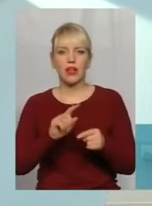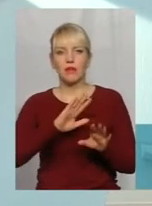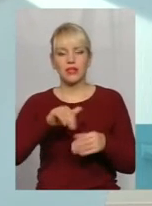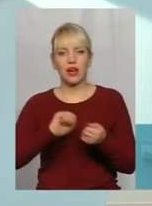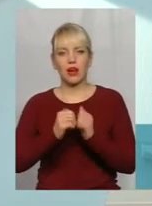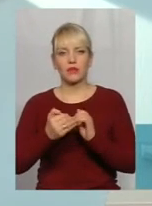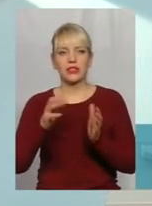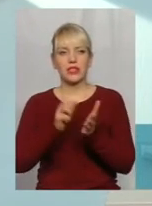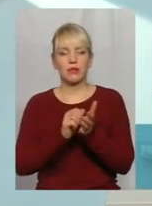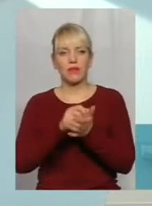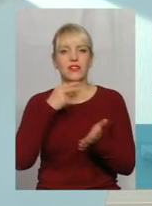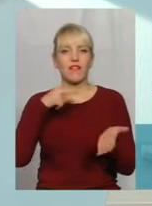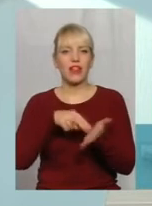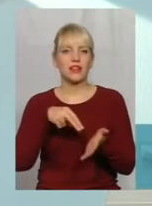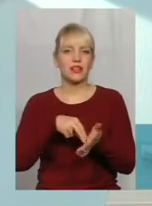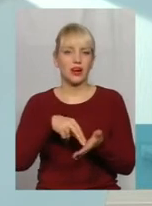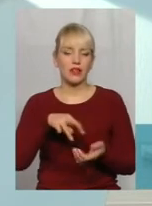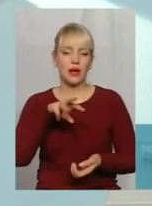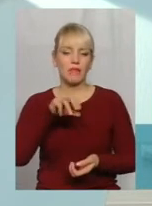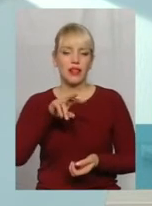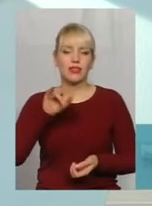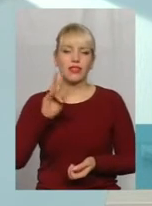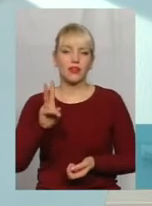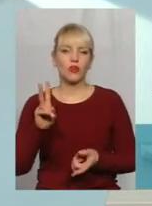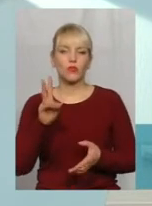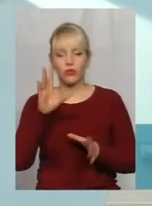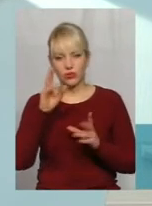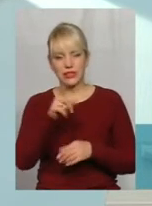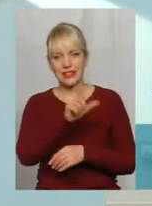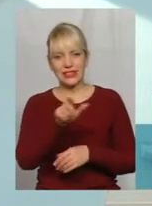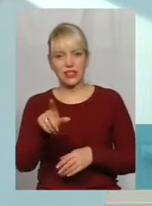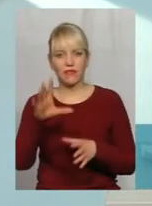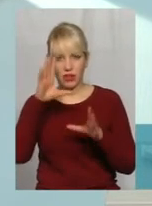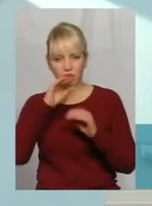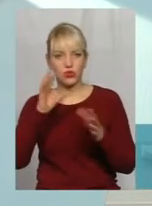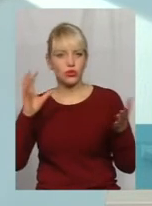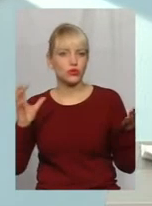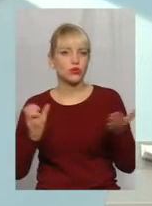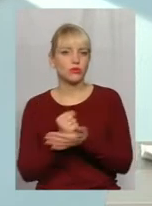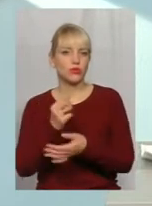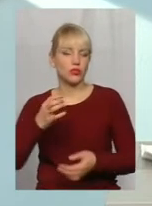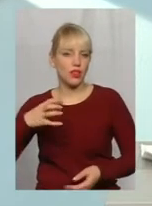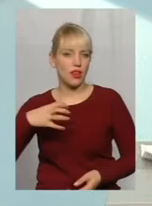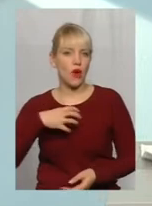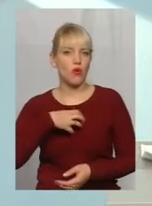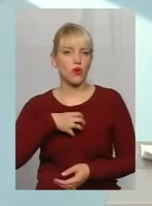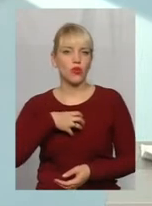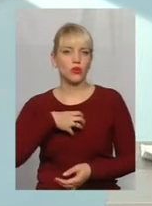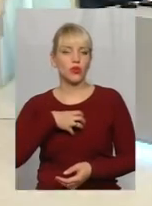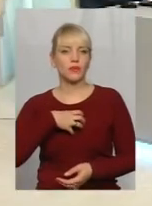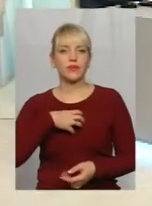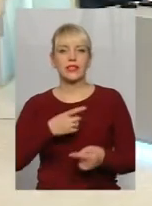Ленінграді. Тобто, спортсмени перейшли. Тому, з них вдалося здобути нагороду Олімпійську? З цих